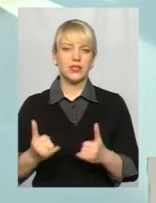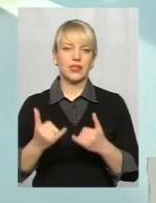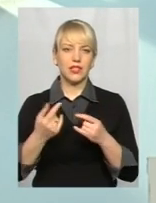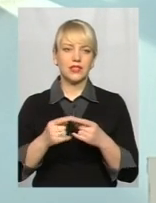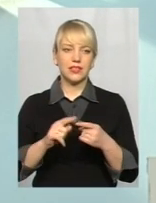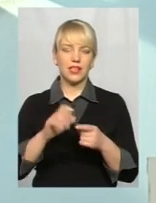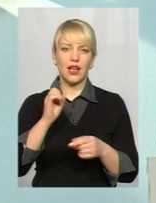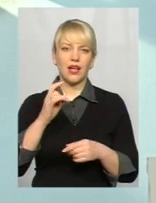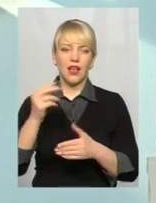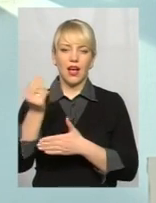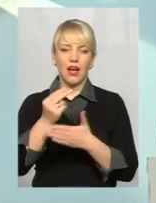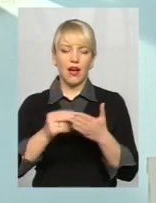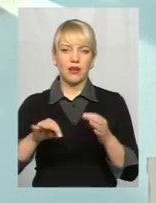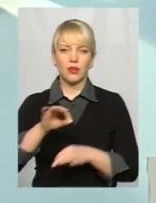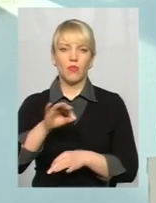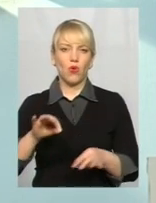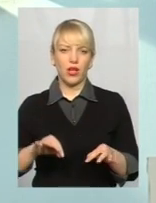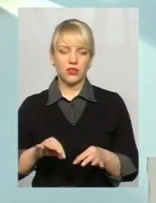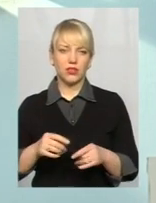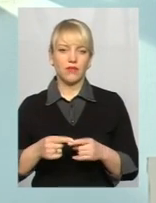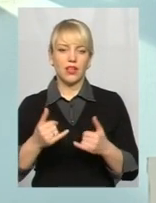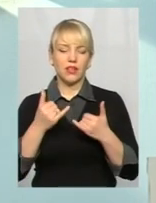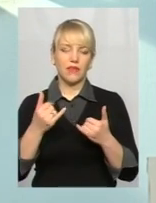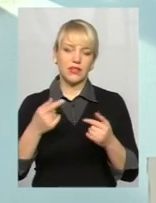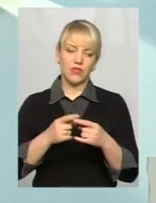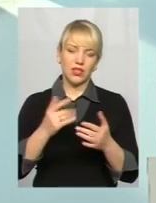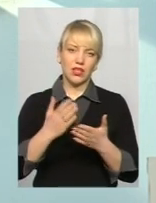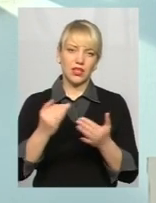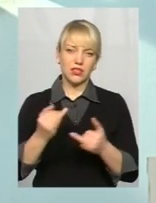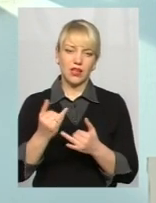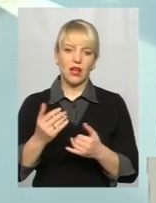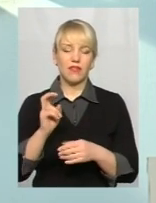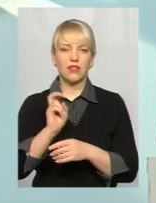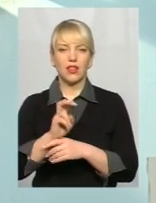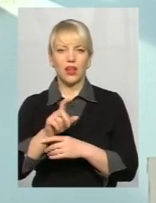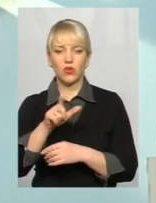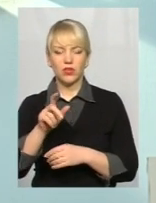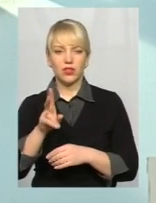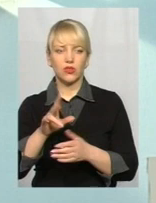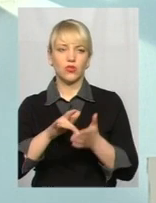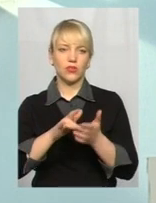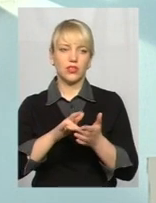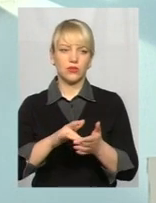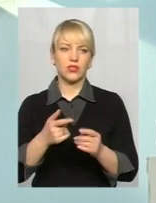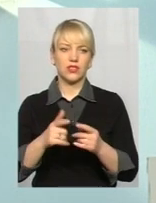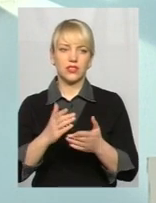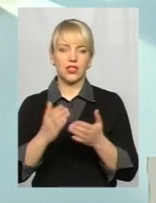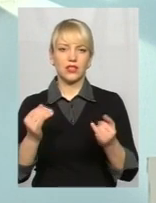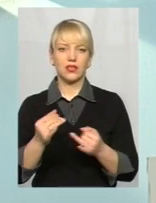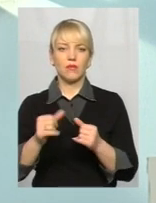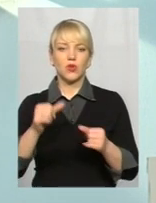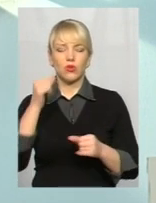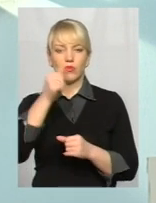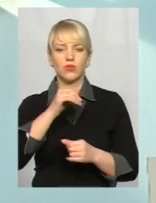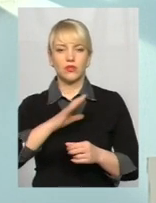цікаві і для мешканців міста, і для людей, які приїжджають в місто теж, чи відрядження, чи на екскурсію, вони теж є цікавими. І минулого